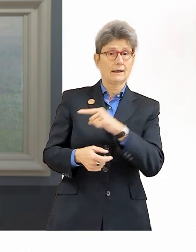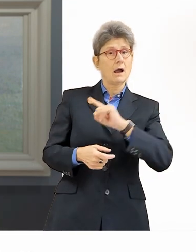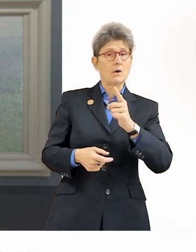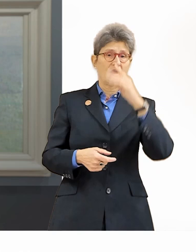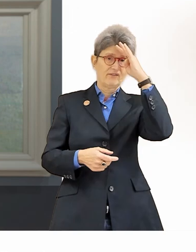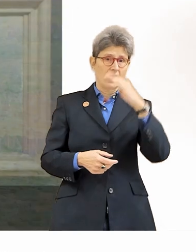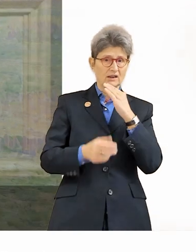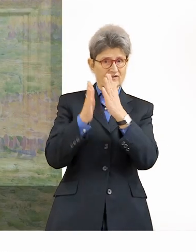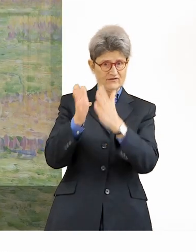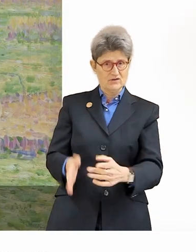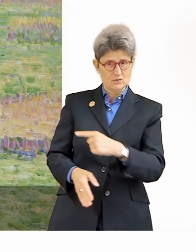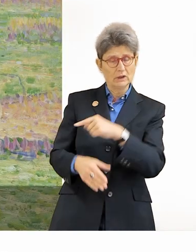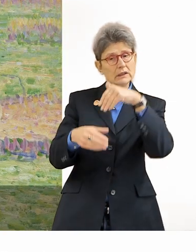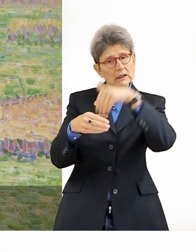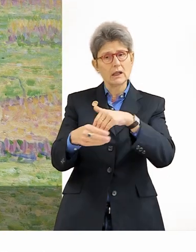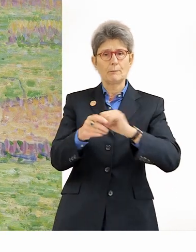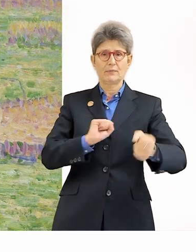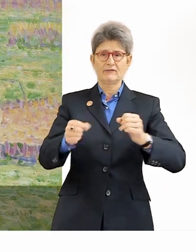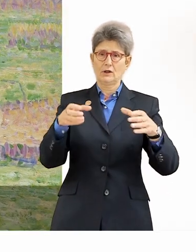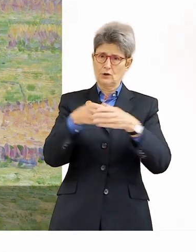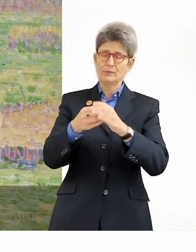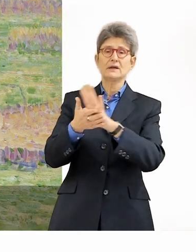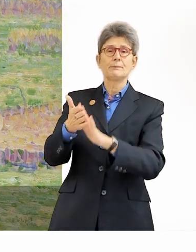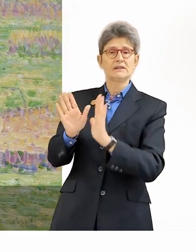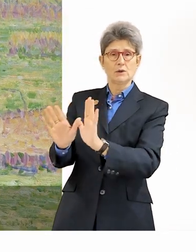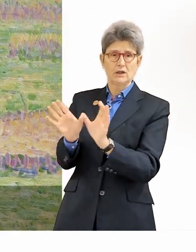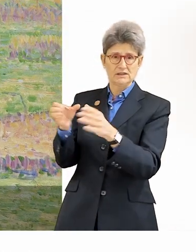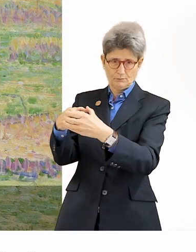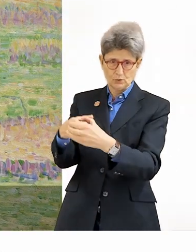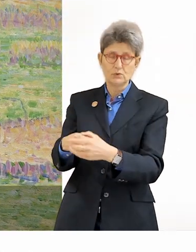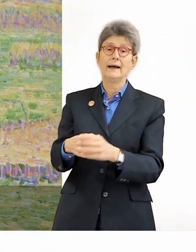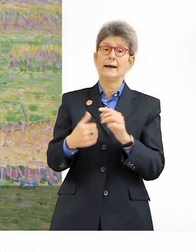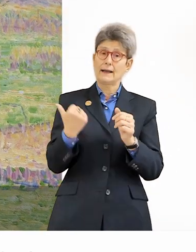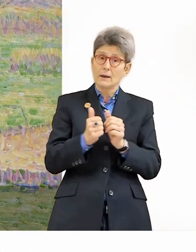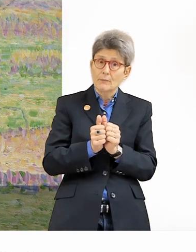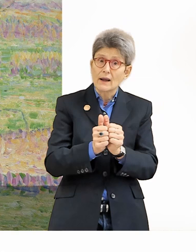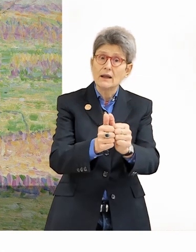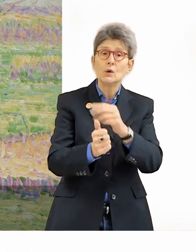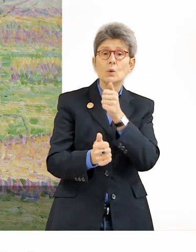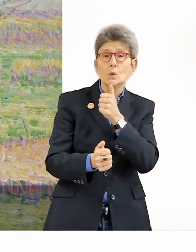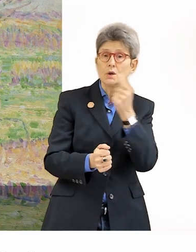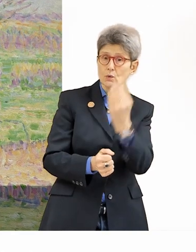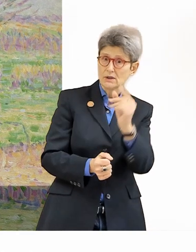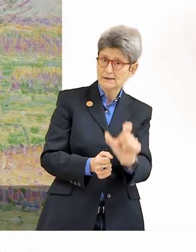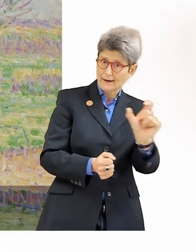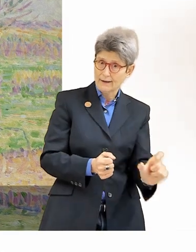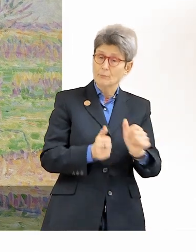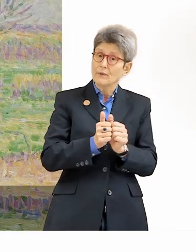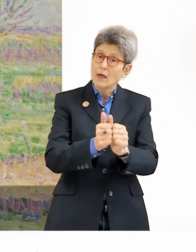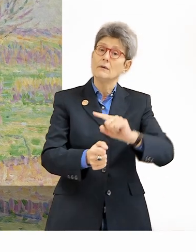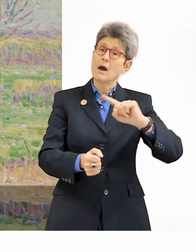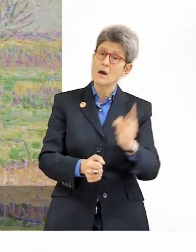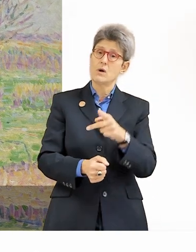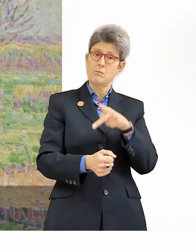der Bewegung. Er begleitet junge Künstler und begleitet auch Paul Baum. Und sie treffen sich genau in dem Jahr, in dem